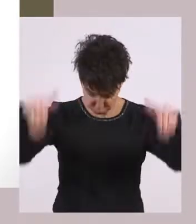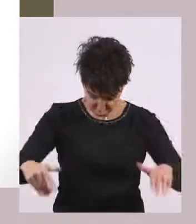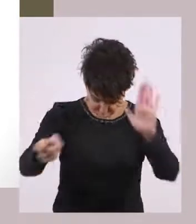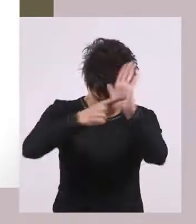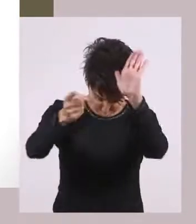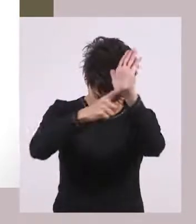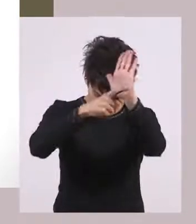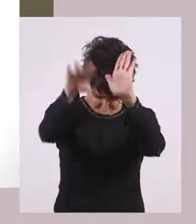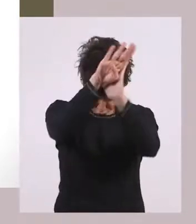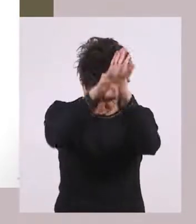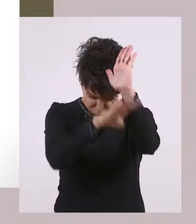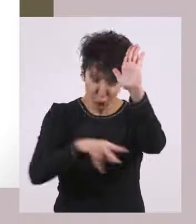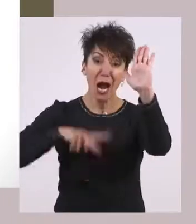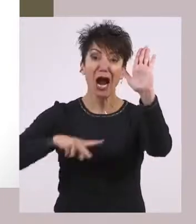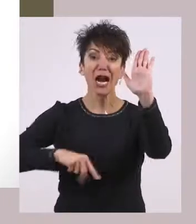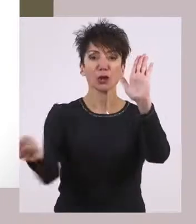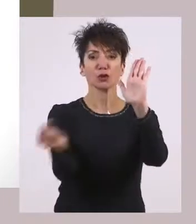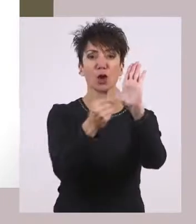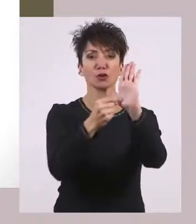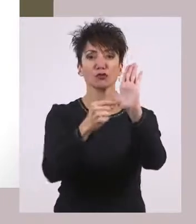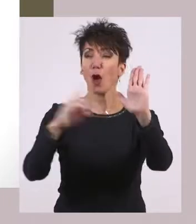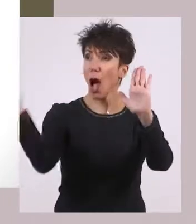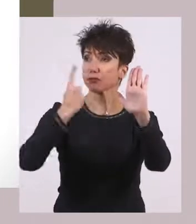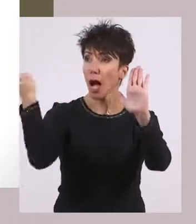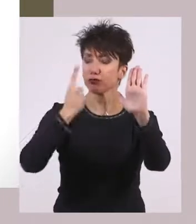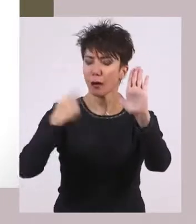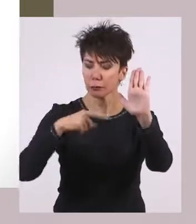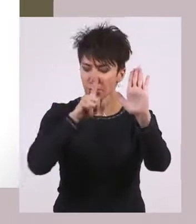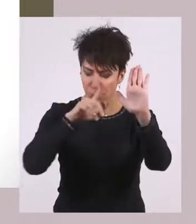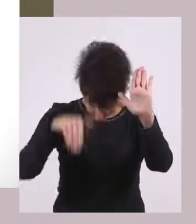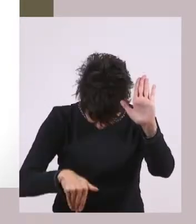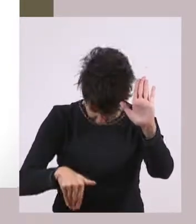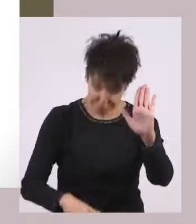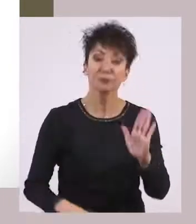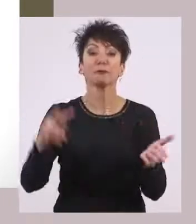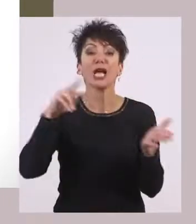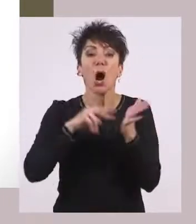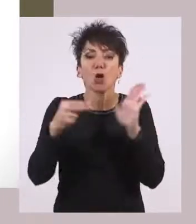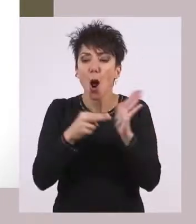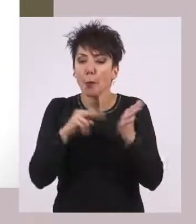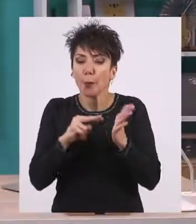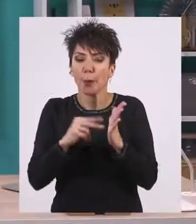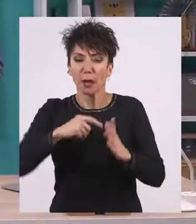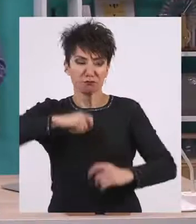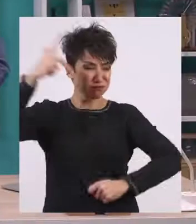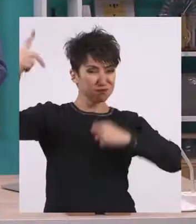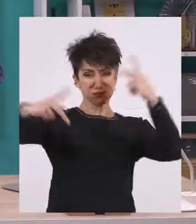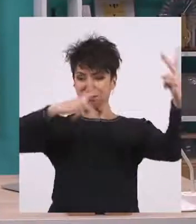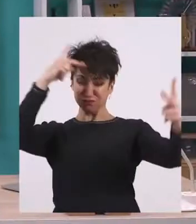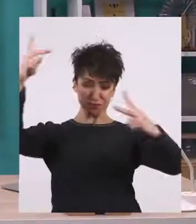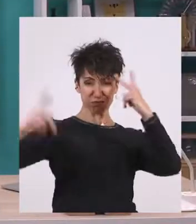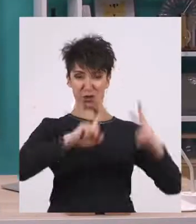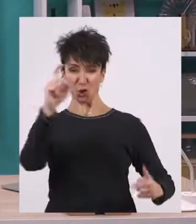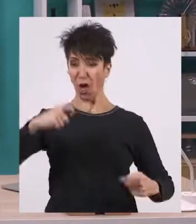και σε ό,τι μας λέει η πολιτεία. Λακωνικός τρόπος ζωής και κάτι το